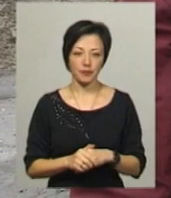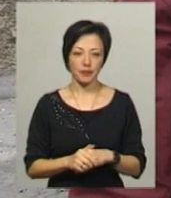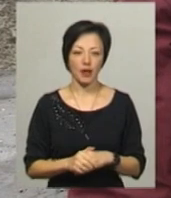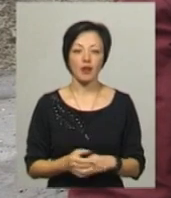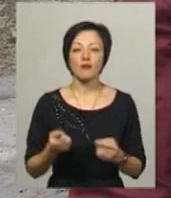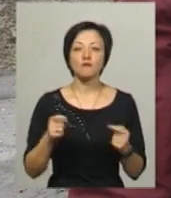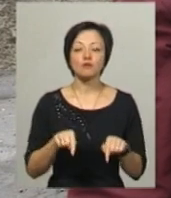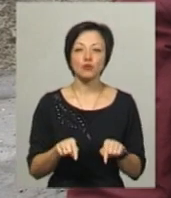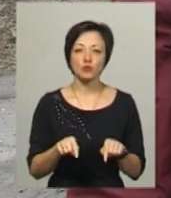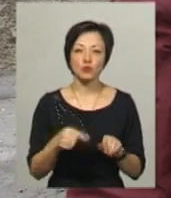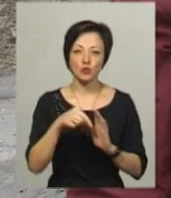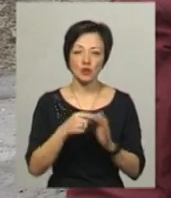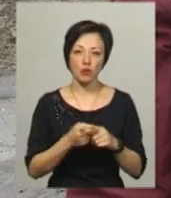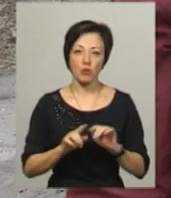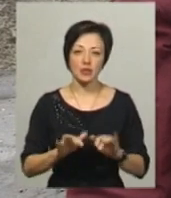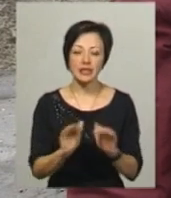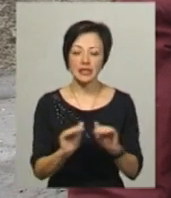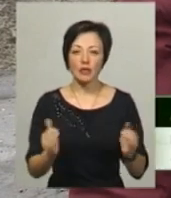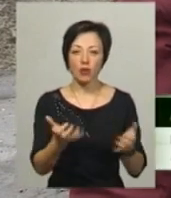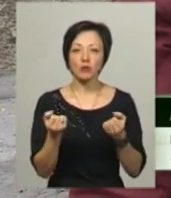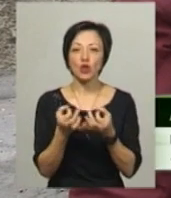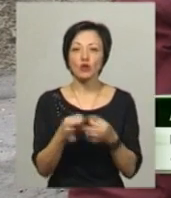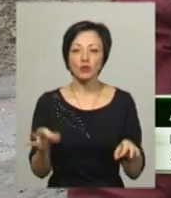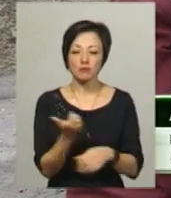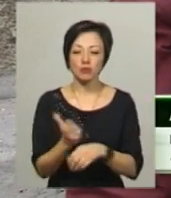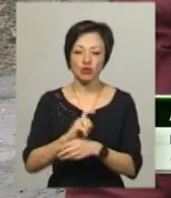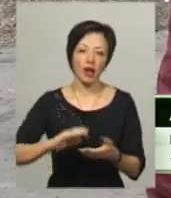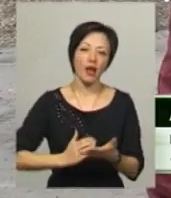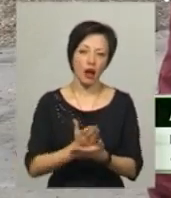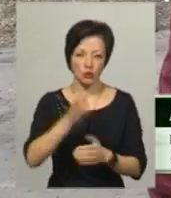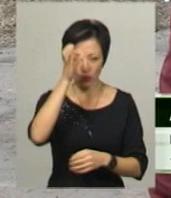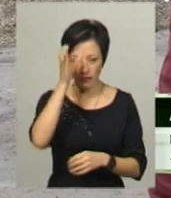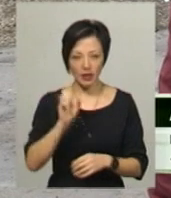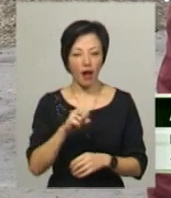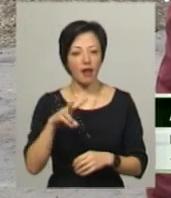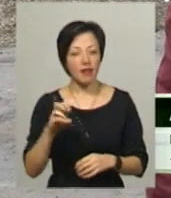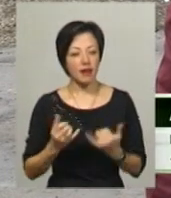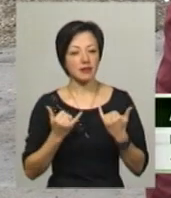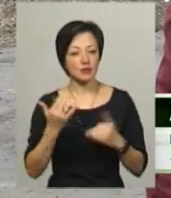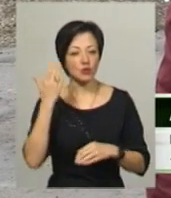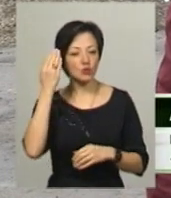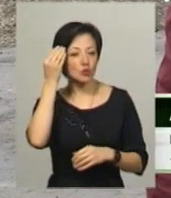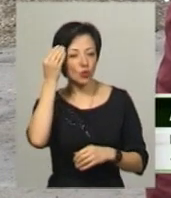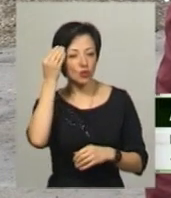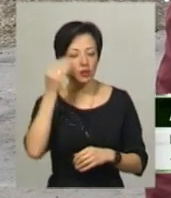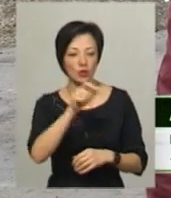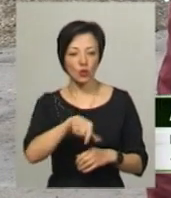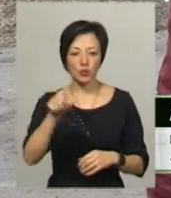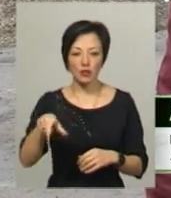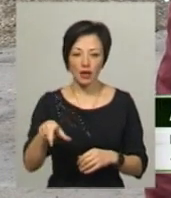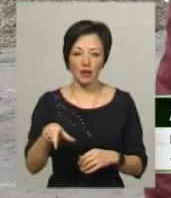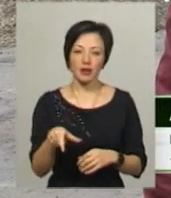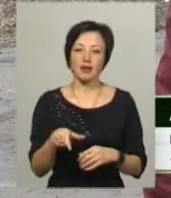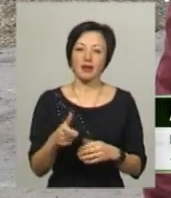цього процесу? тому, що діти отримують доступ до більш якісної освіти. Проте, зі сторони жителів процес досить